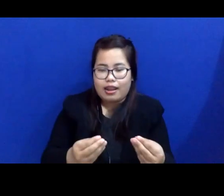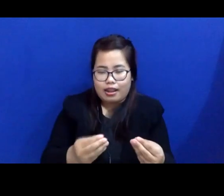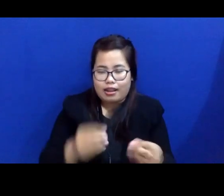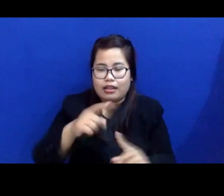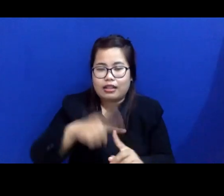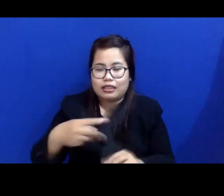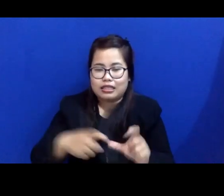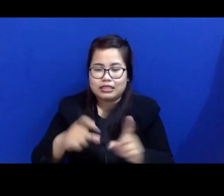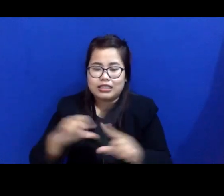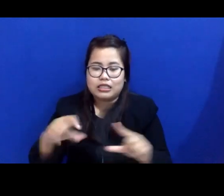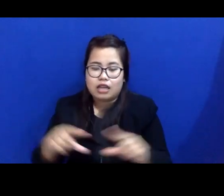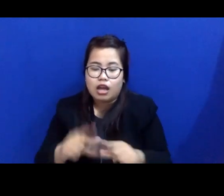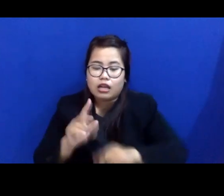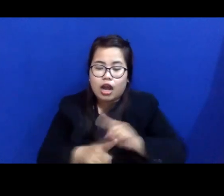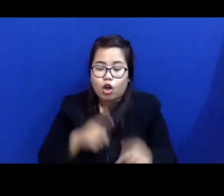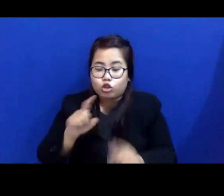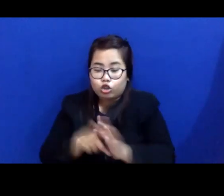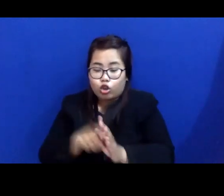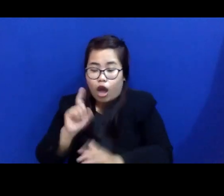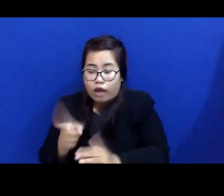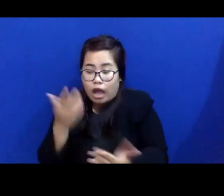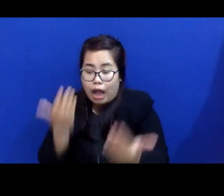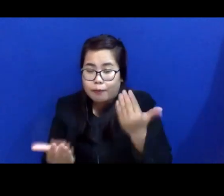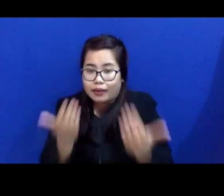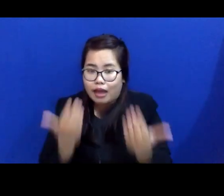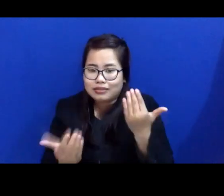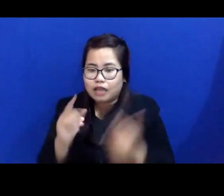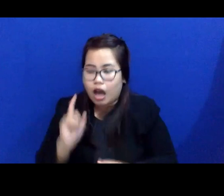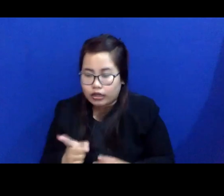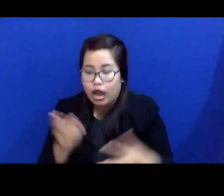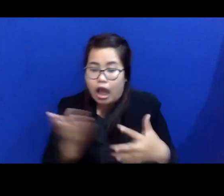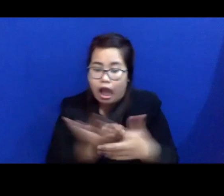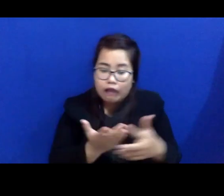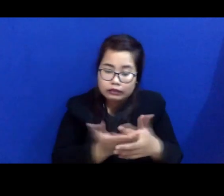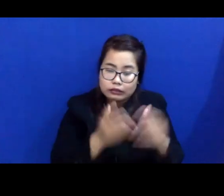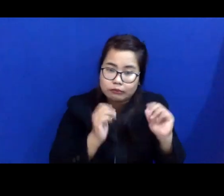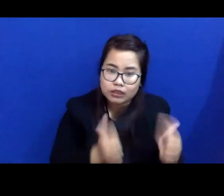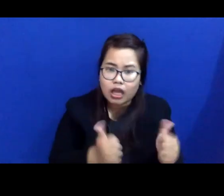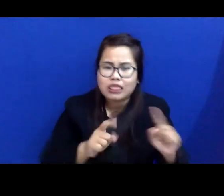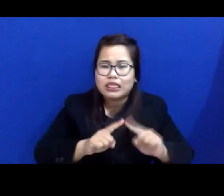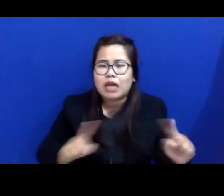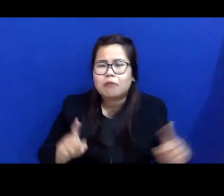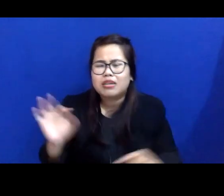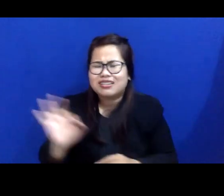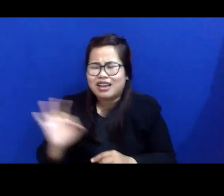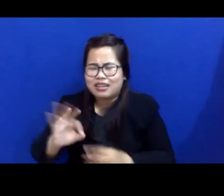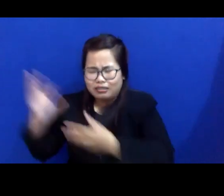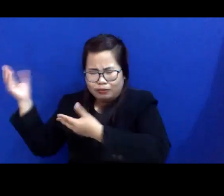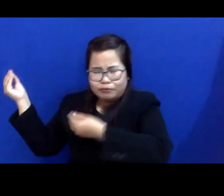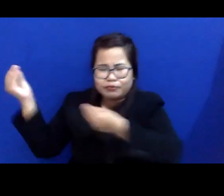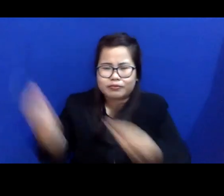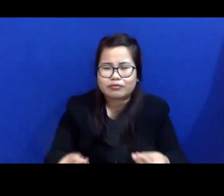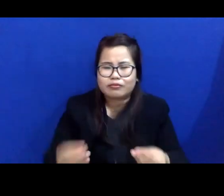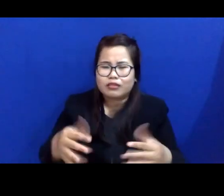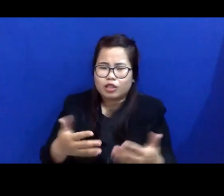Jadi, kalau ada aplikasinya, bisa diakses, tapi enggak ada yang tersedia pemberi